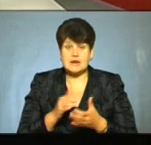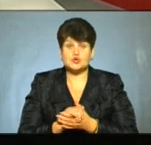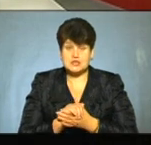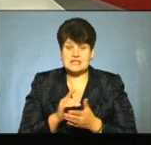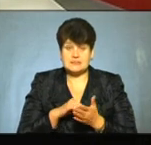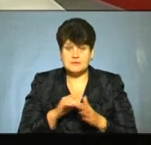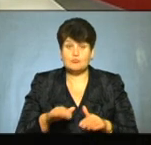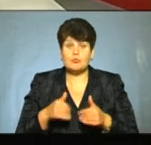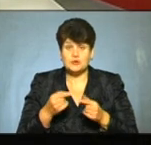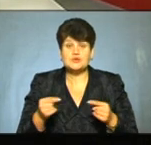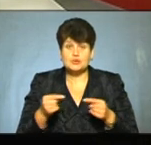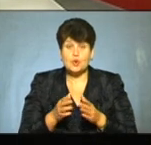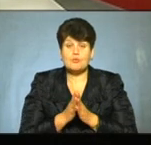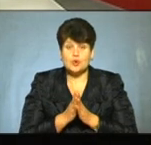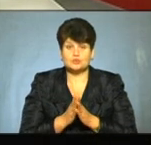пропонує.